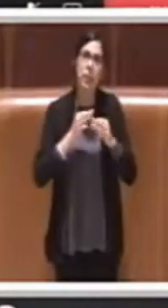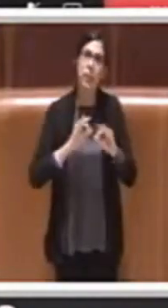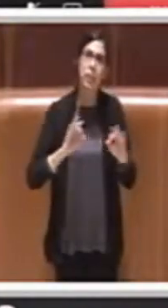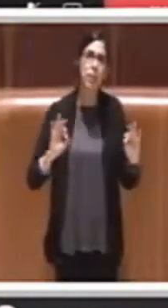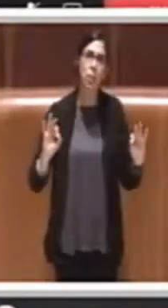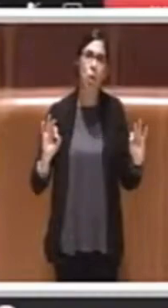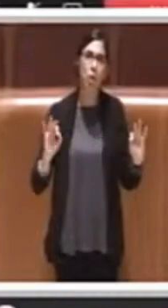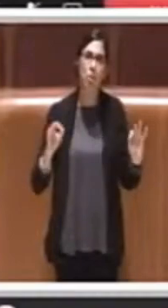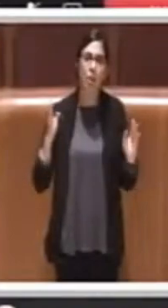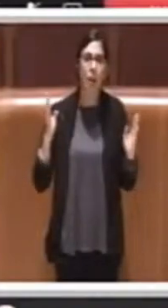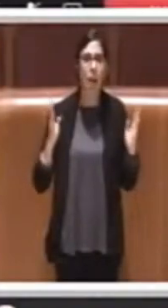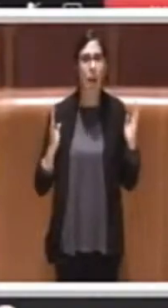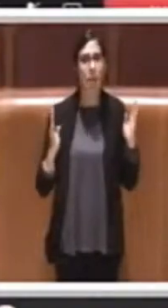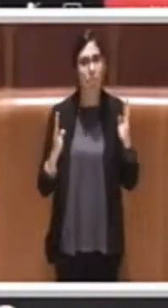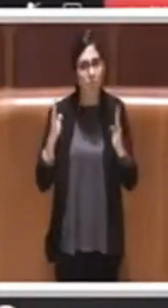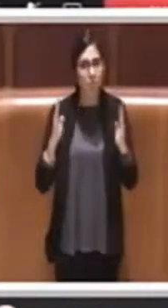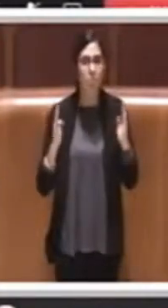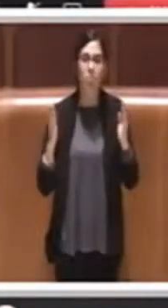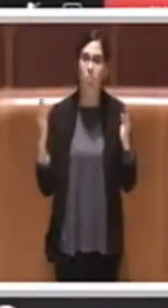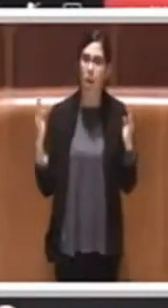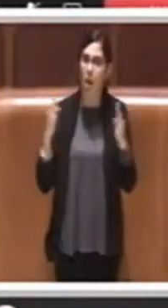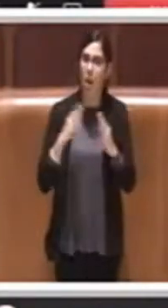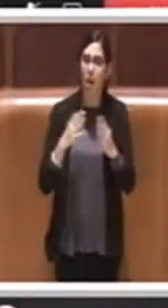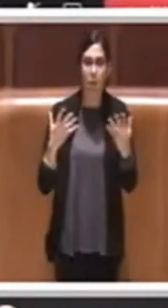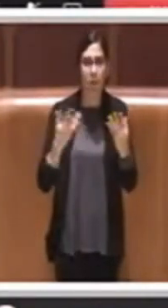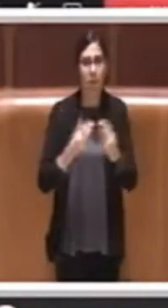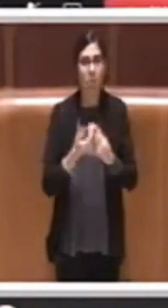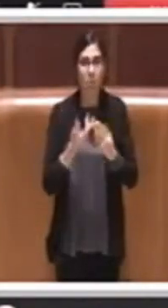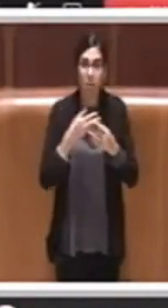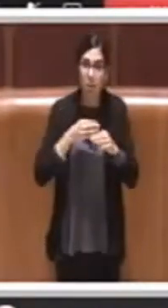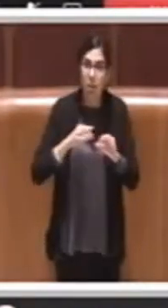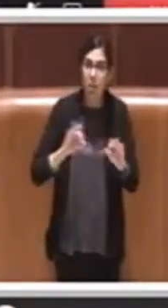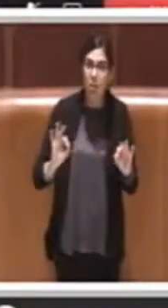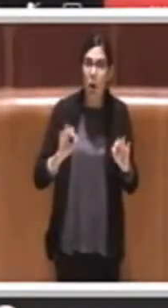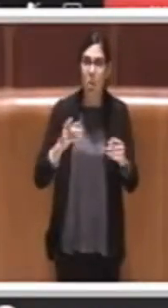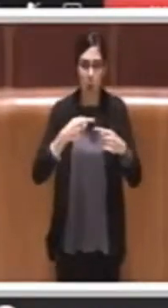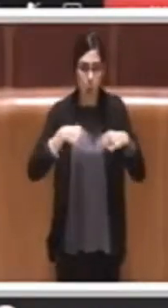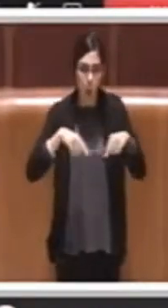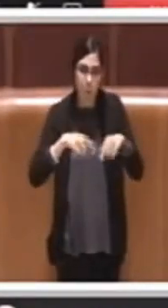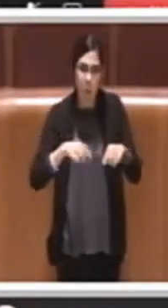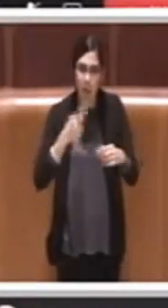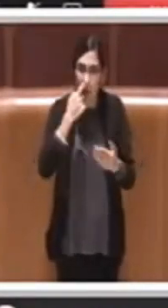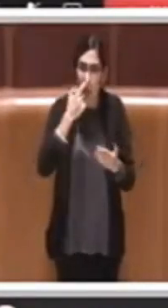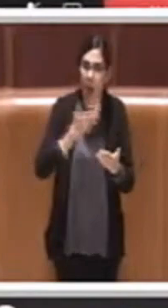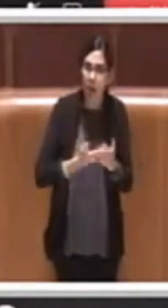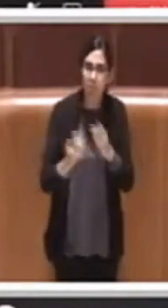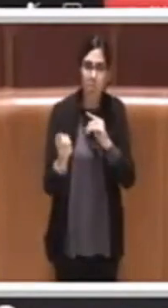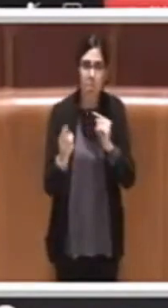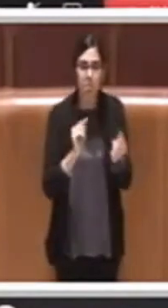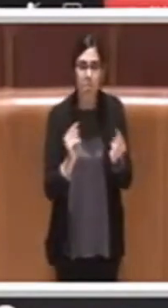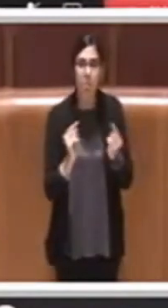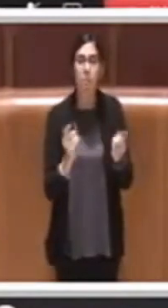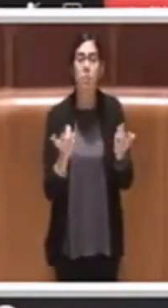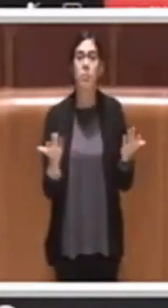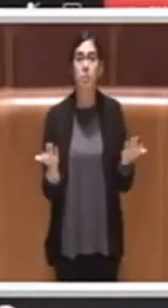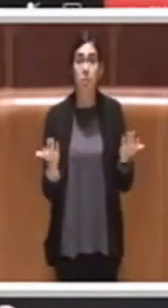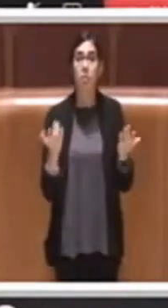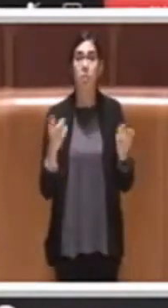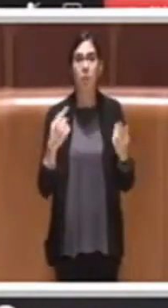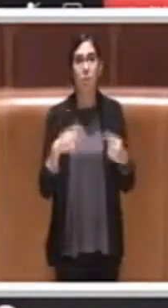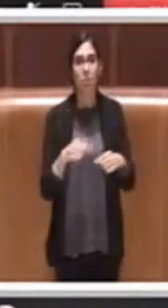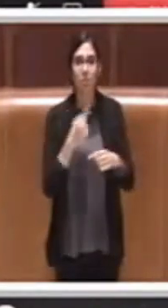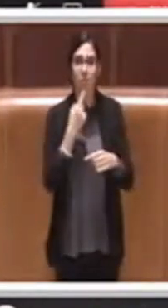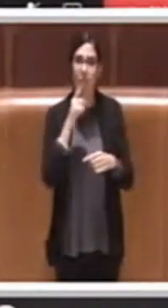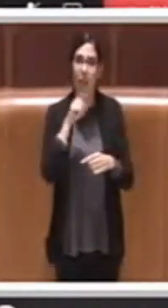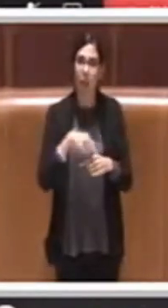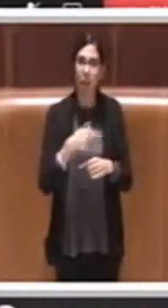ad affrontarlo, siamo disponibili anche a farci commissioni, come peraltro ha citato anche il consigliere De